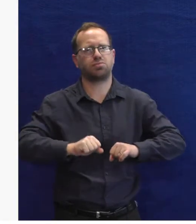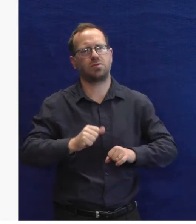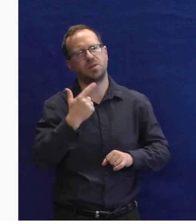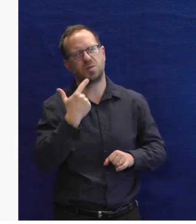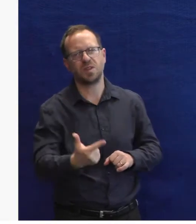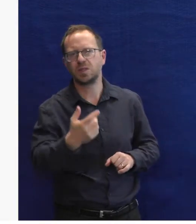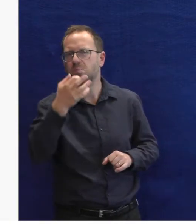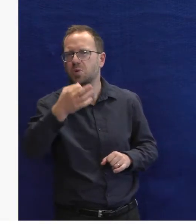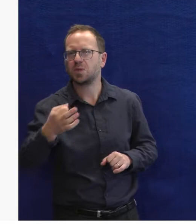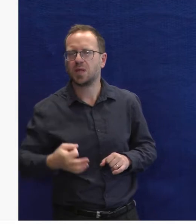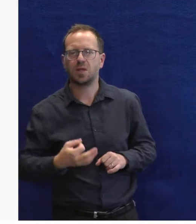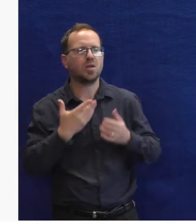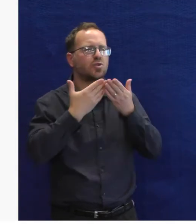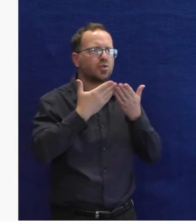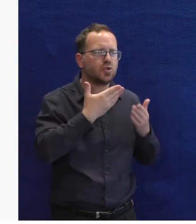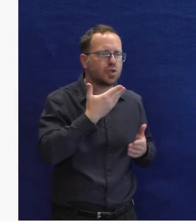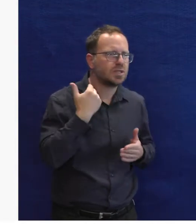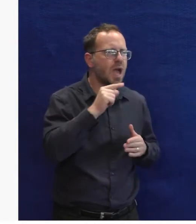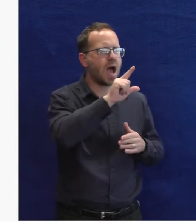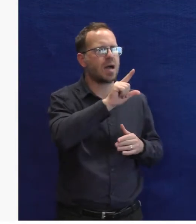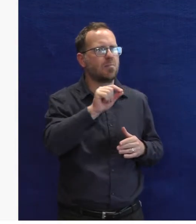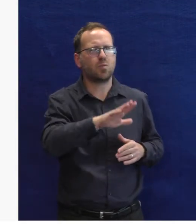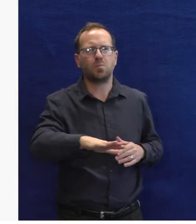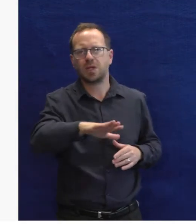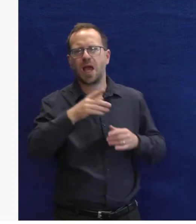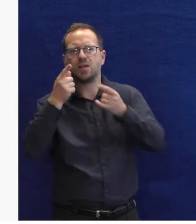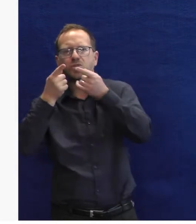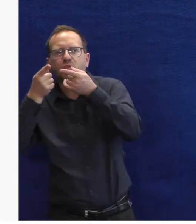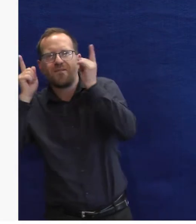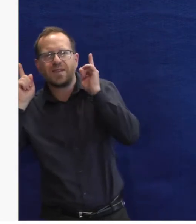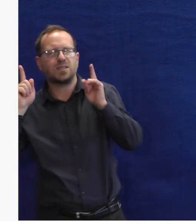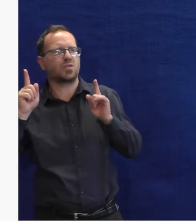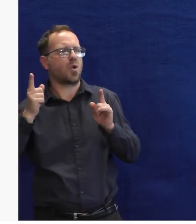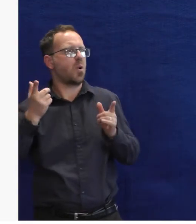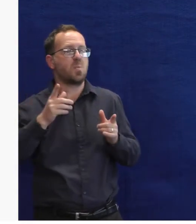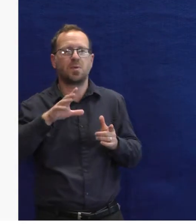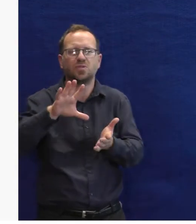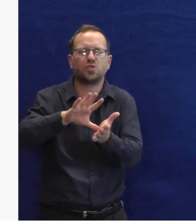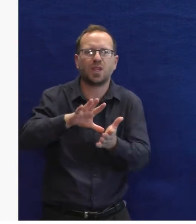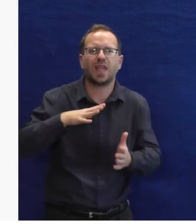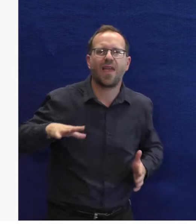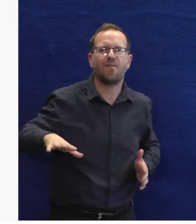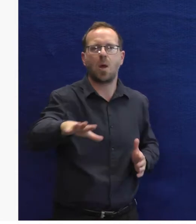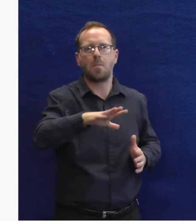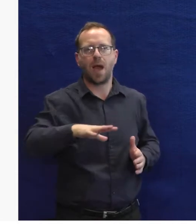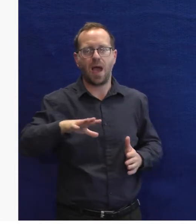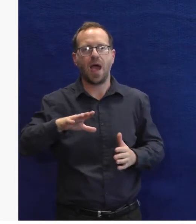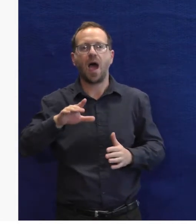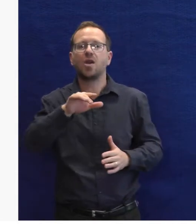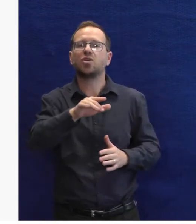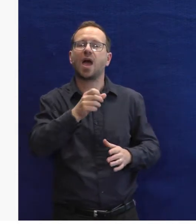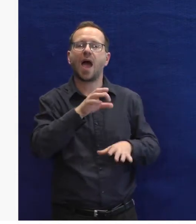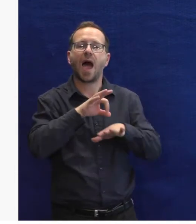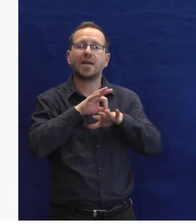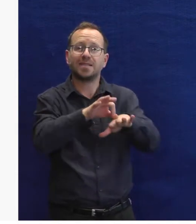trend a víme, že i Česko, Slovensko, tady tyhle země střední Evropy, kde ještě není právě ta